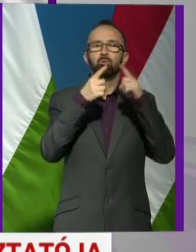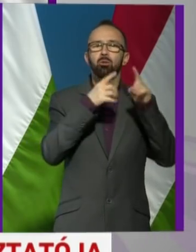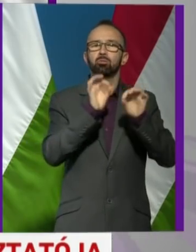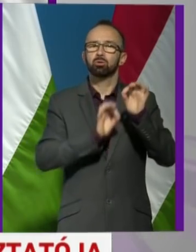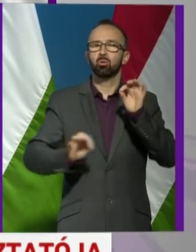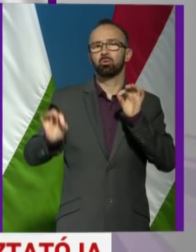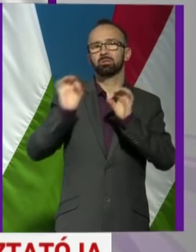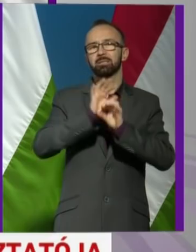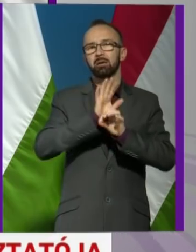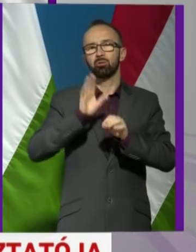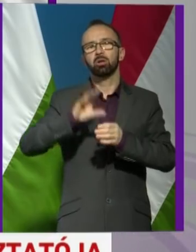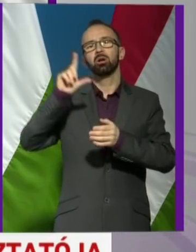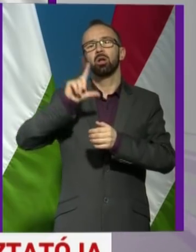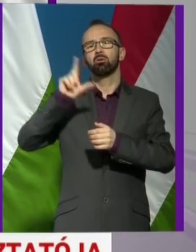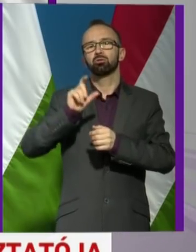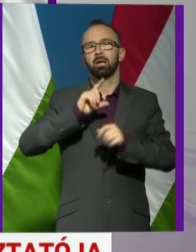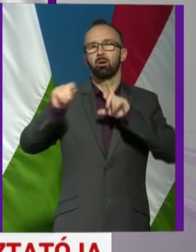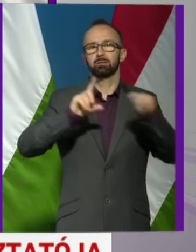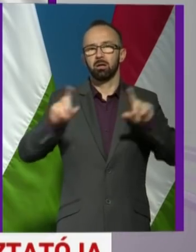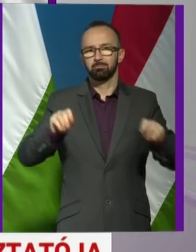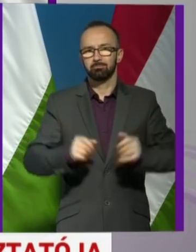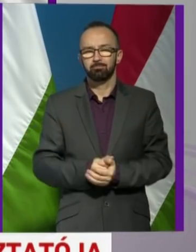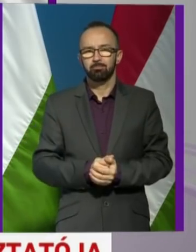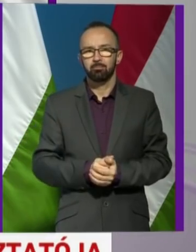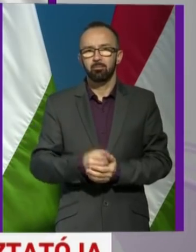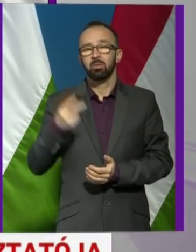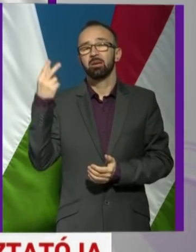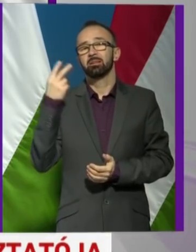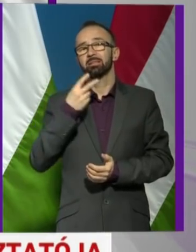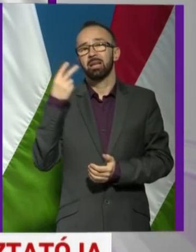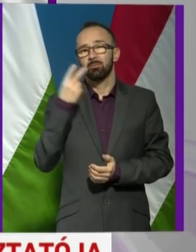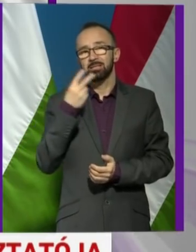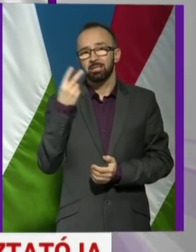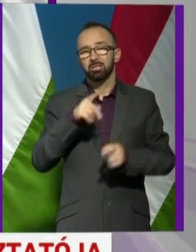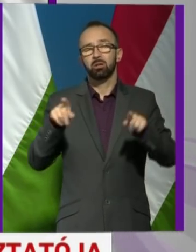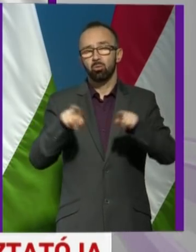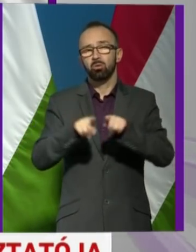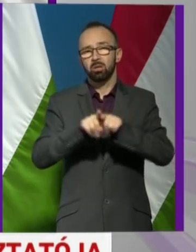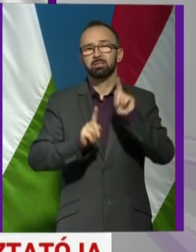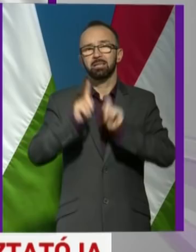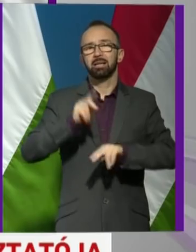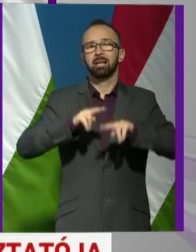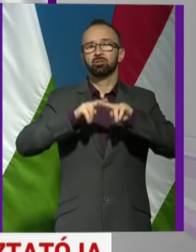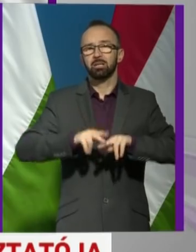országoknak a lakosait. Természetesen ugyanaz az eljárásrend fog rájuk